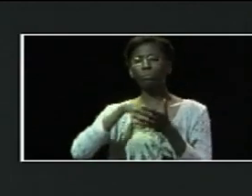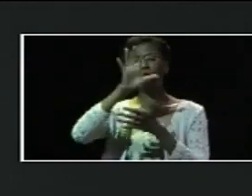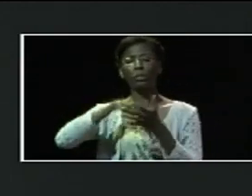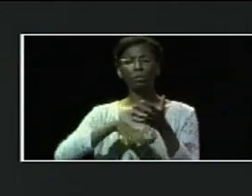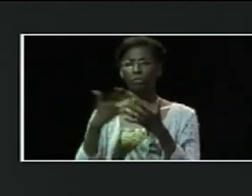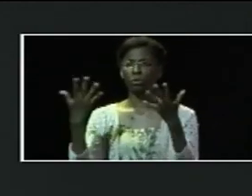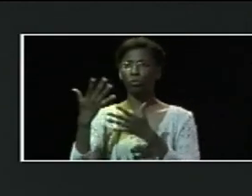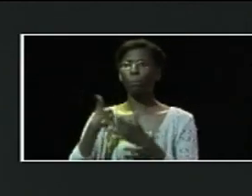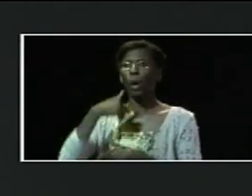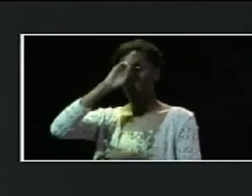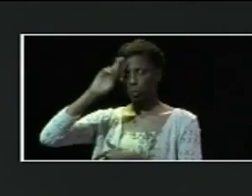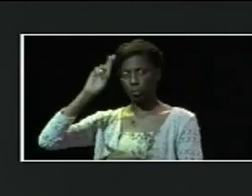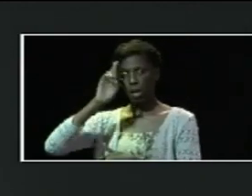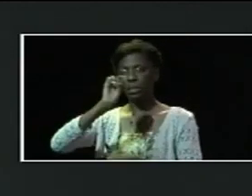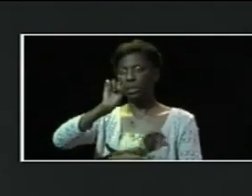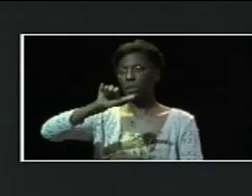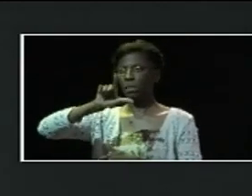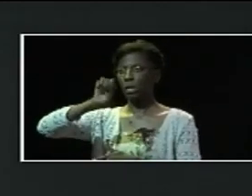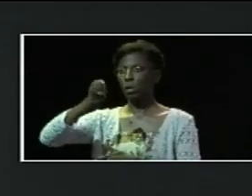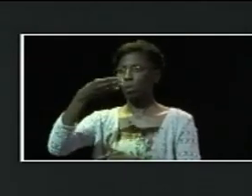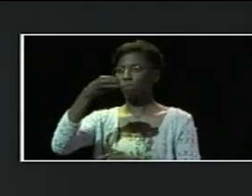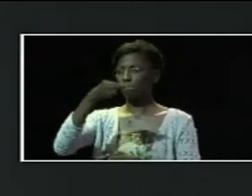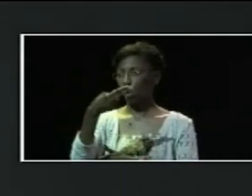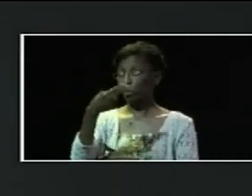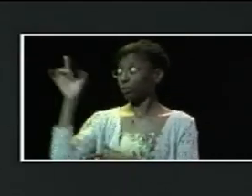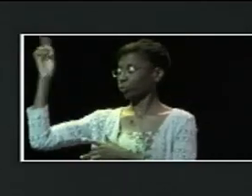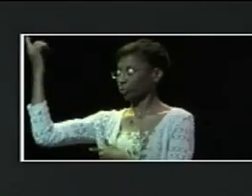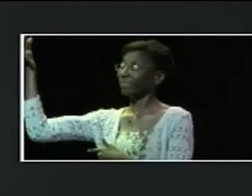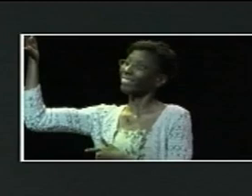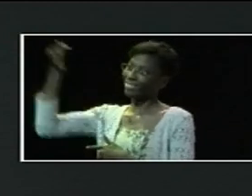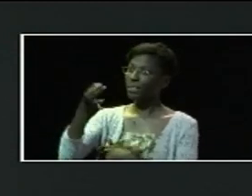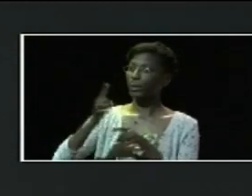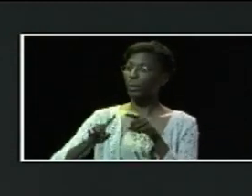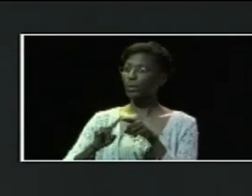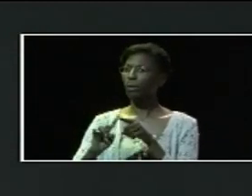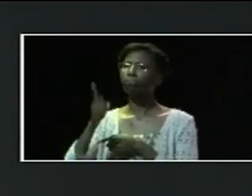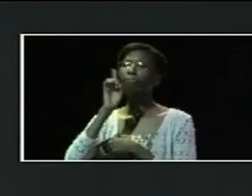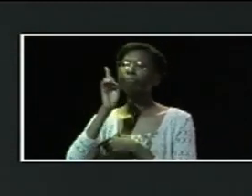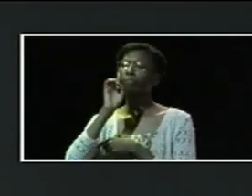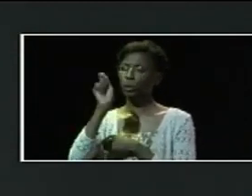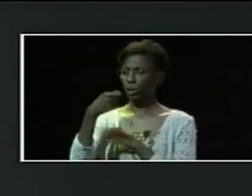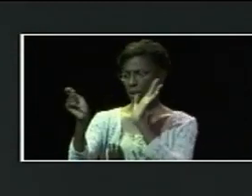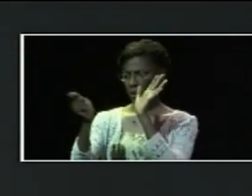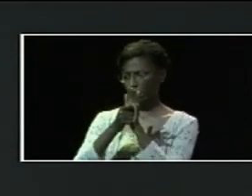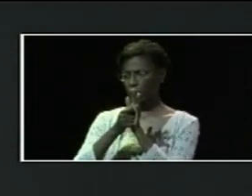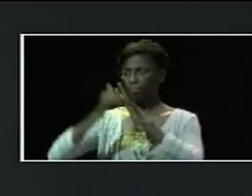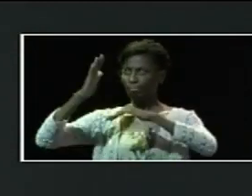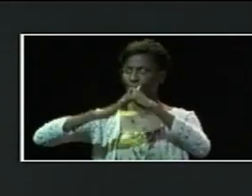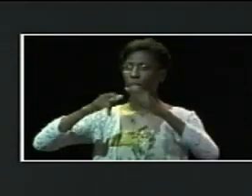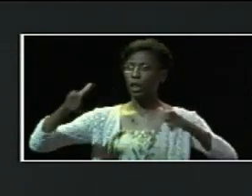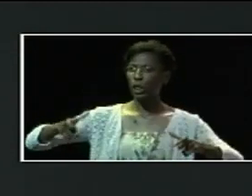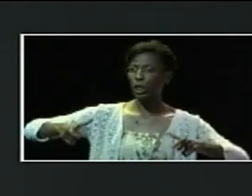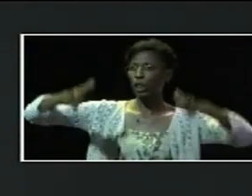'adresse à Salomon lui-même. C'était au moment de la